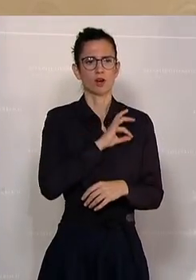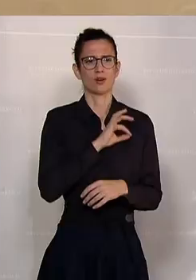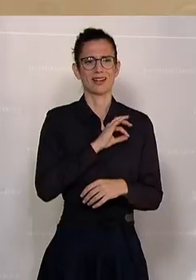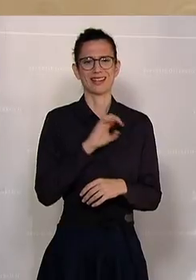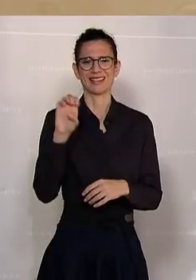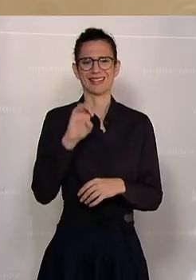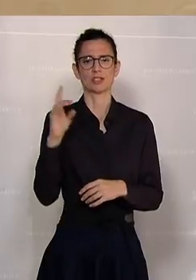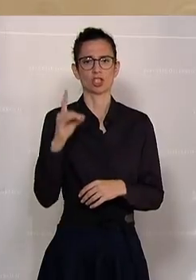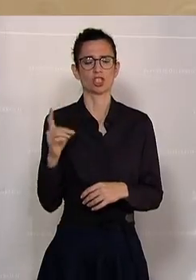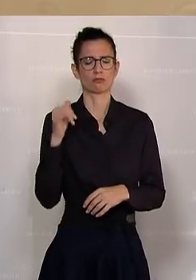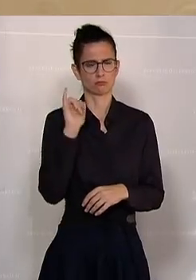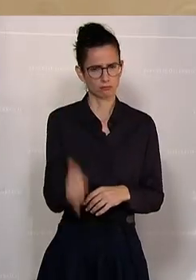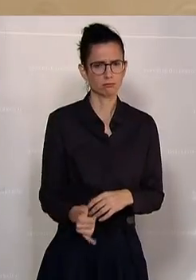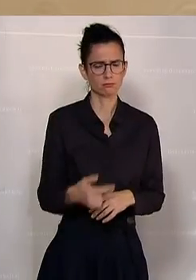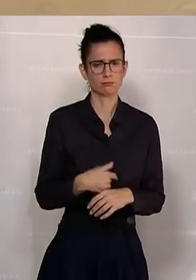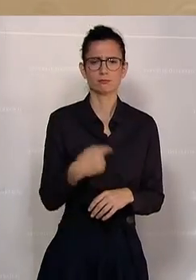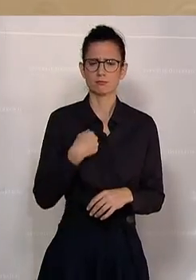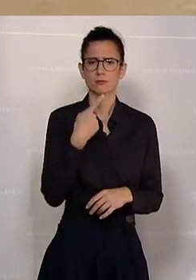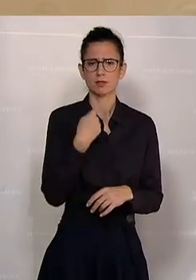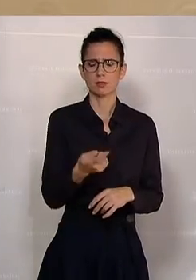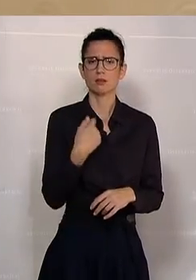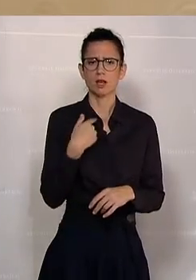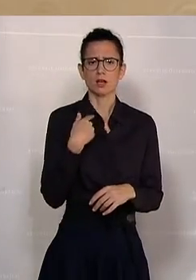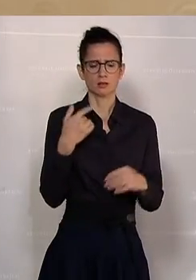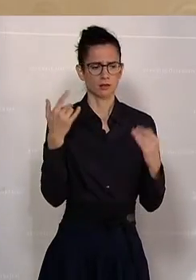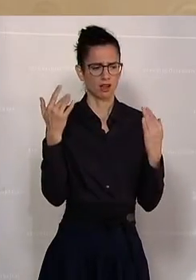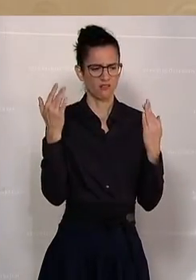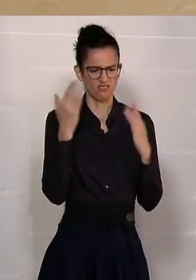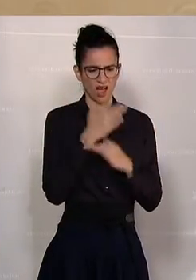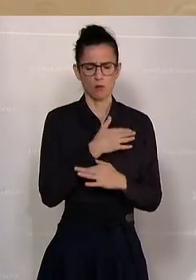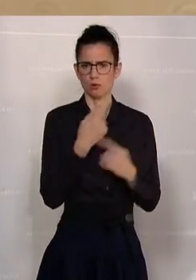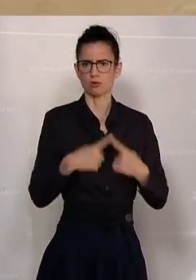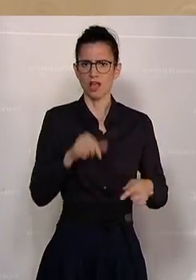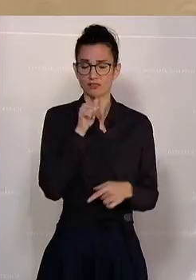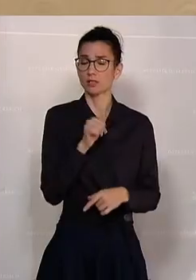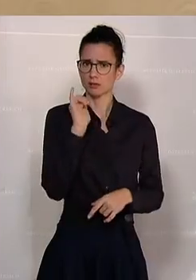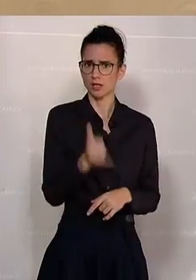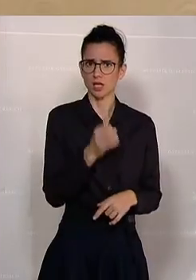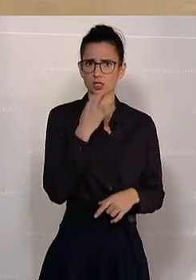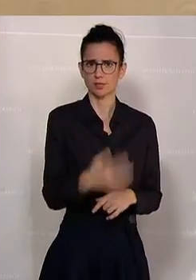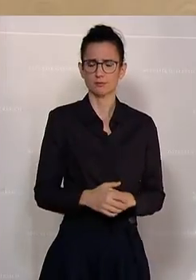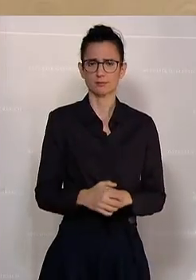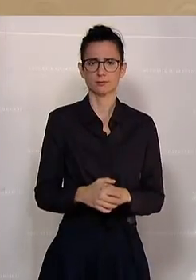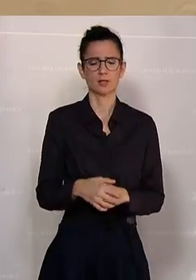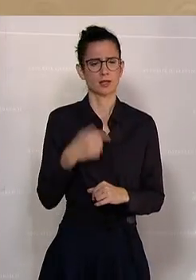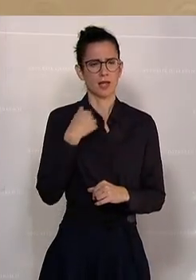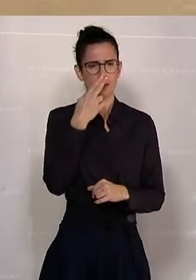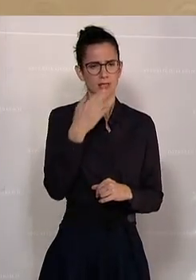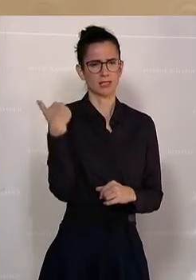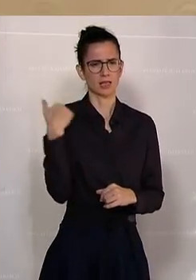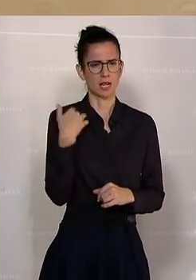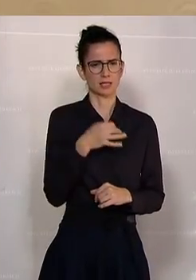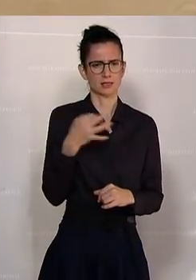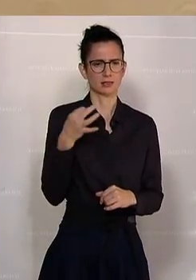ja, ich bin dabei. Ich bin dabei. Sie reden von der Verharmlosung, die wir nicht brauchen. Da bin ich dabei. Ich sehe aber in den letzten